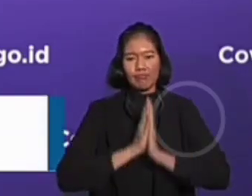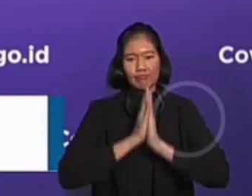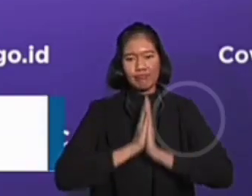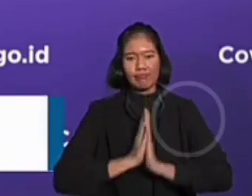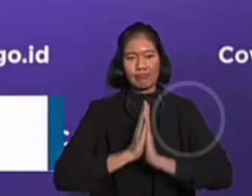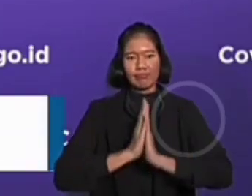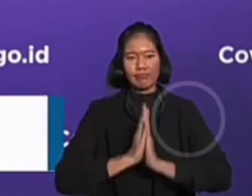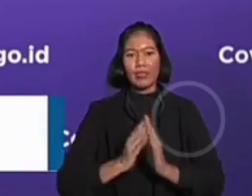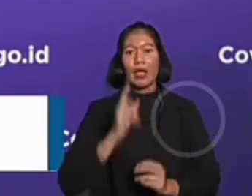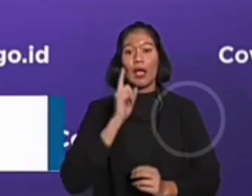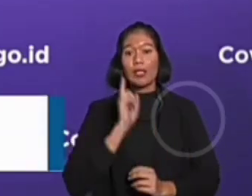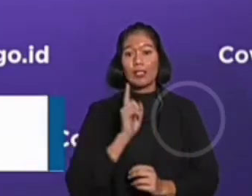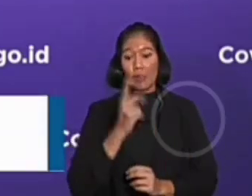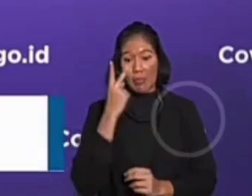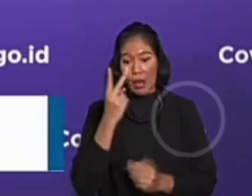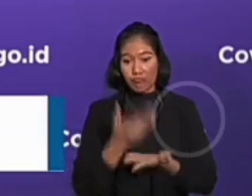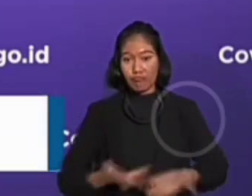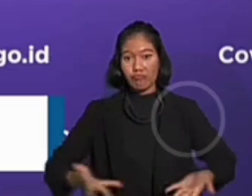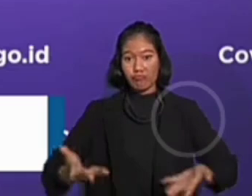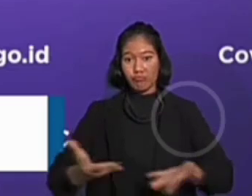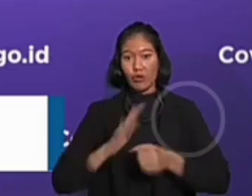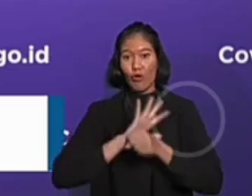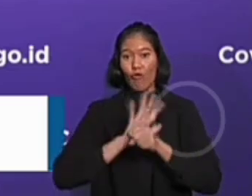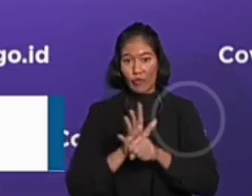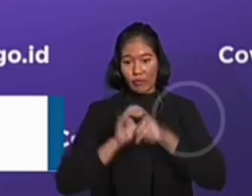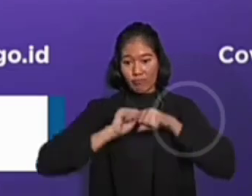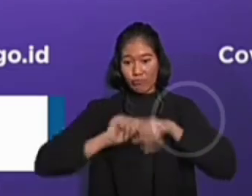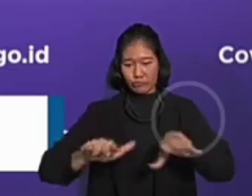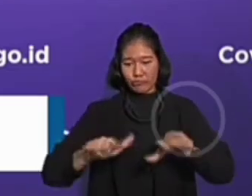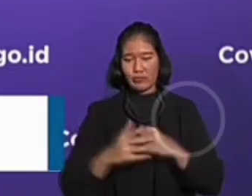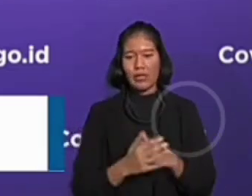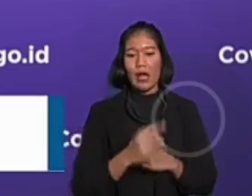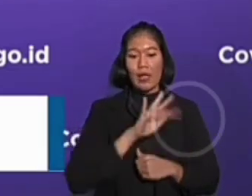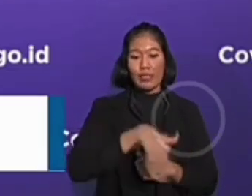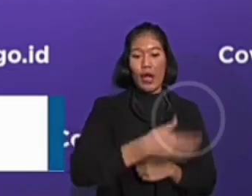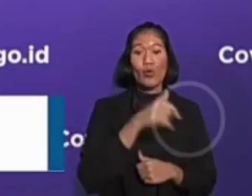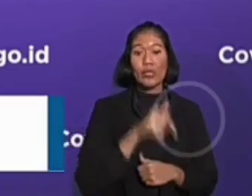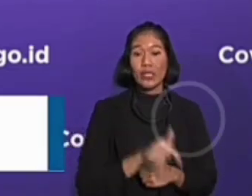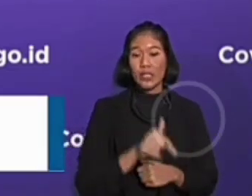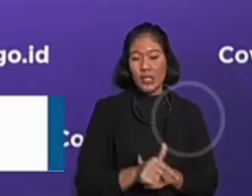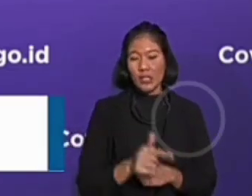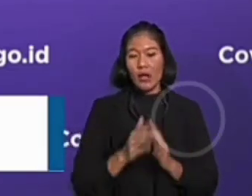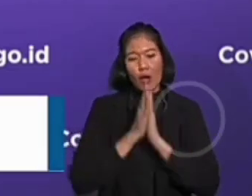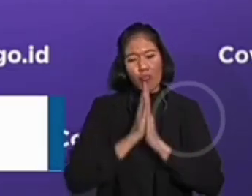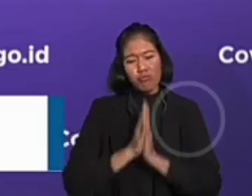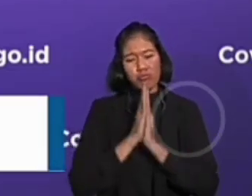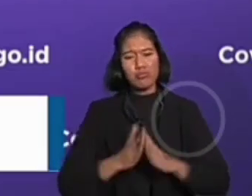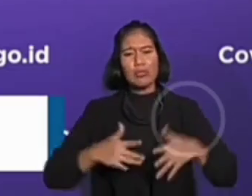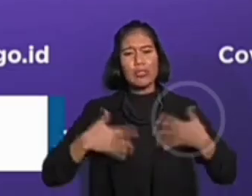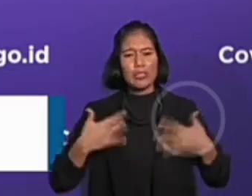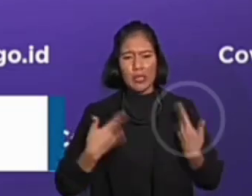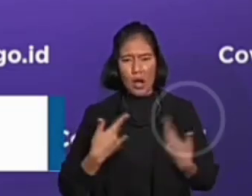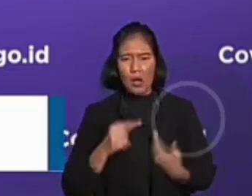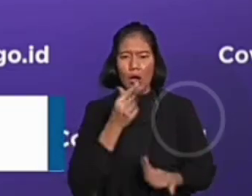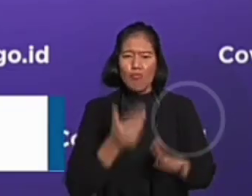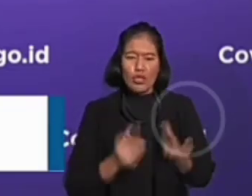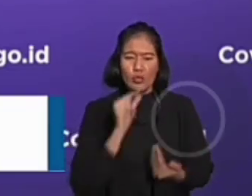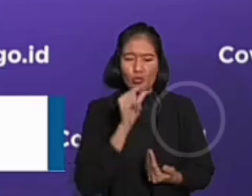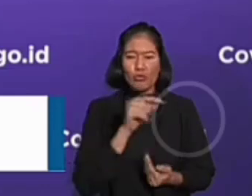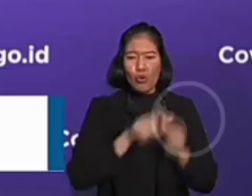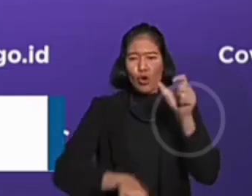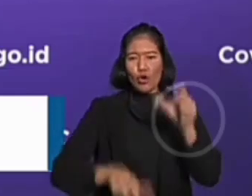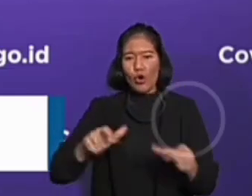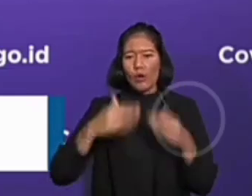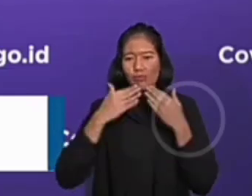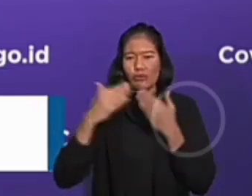Karena situasi pandemi COVID-19, tahun ini perayaan kegembiraan Idul Fitri bagi segenap kaum muslimin